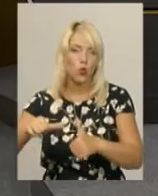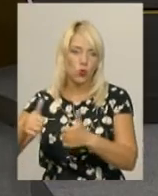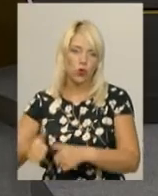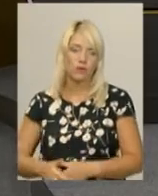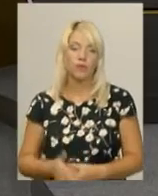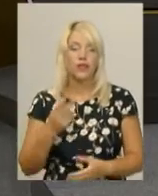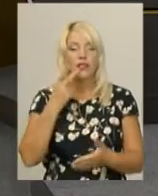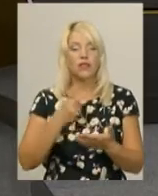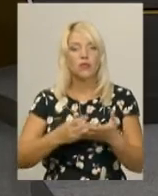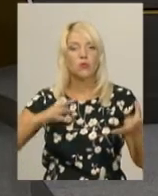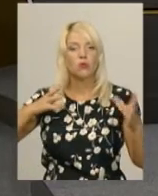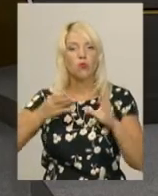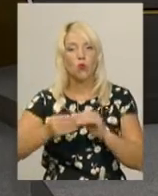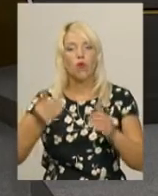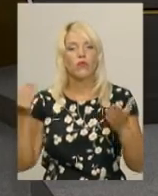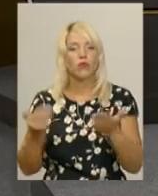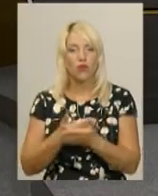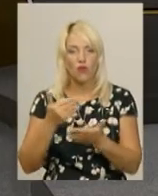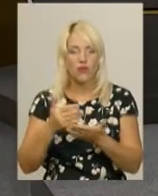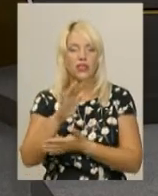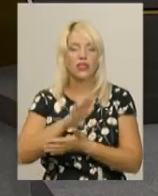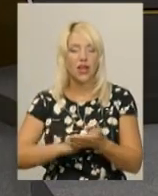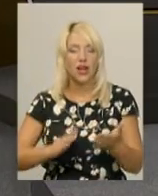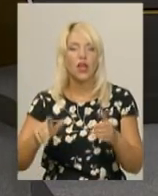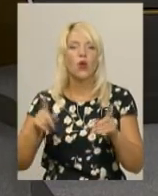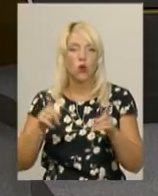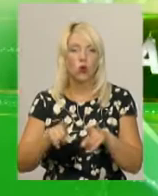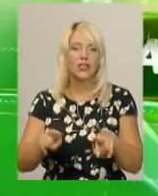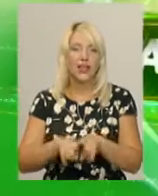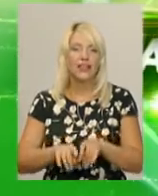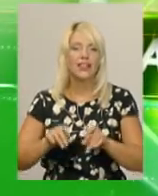Ви дивитесь підсумковий випуск новин і далі коротко про такі теми.